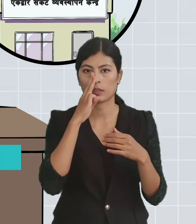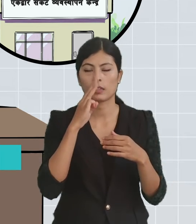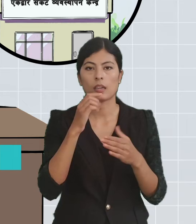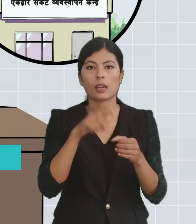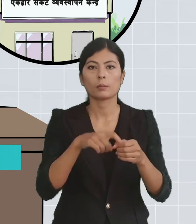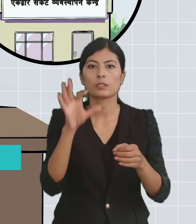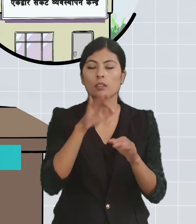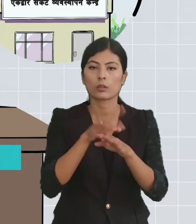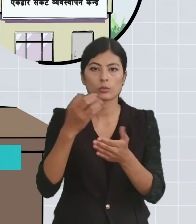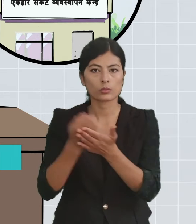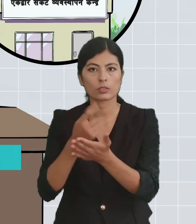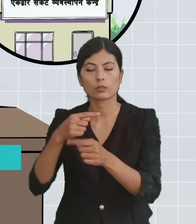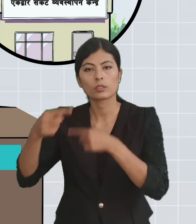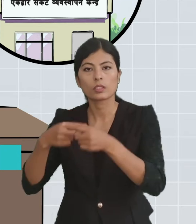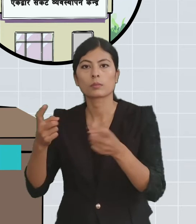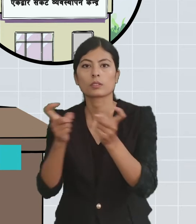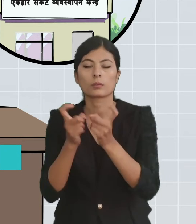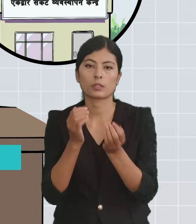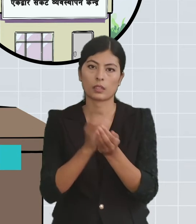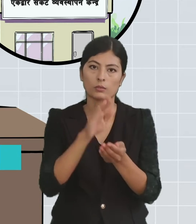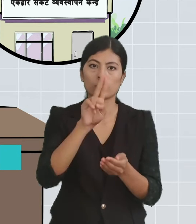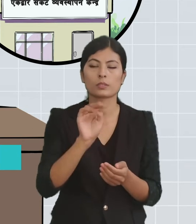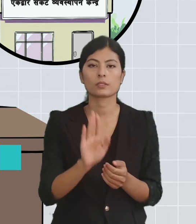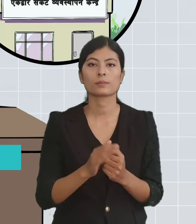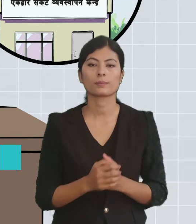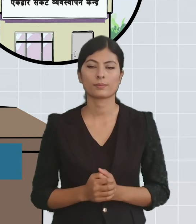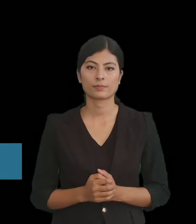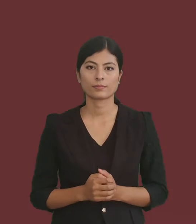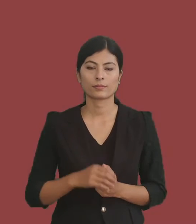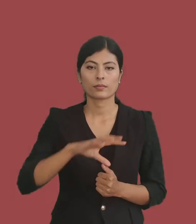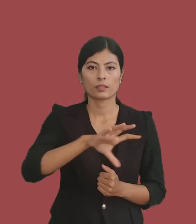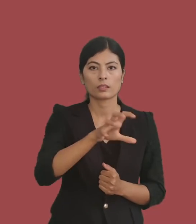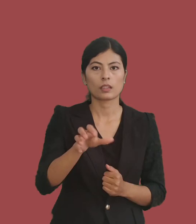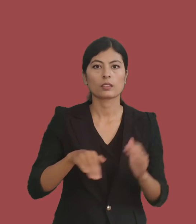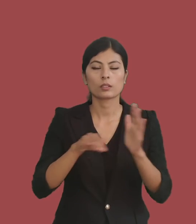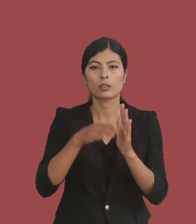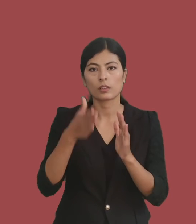आ निकाय सब के नियमित बात चीत आ बईठक राखे के हुईया।